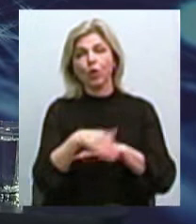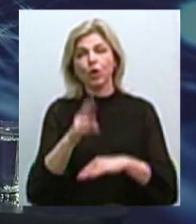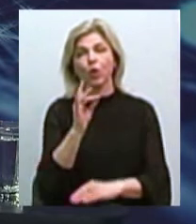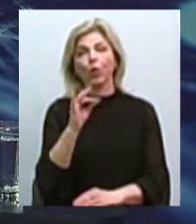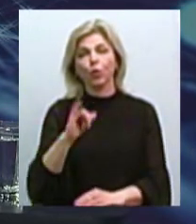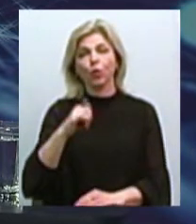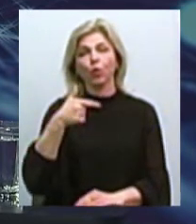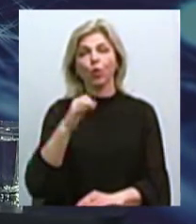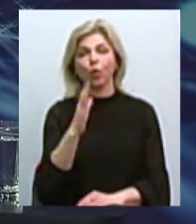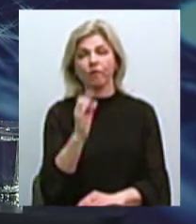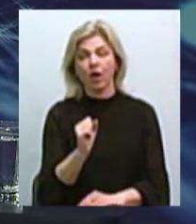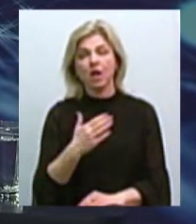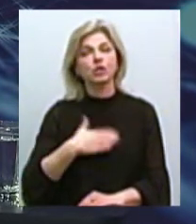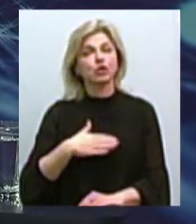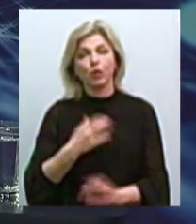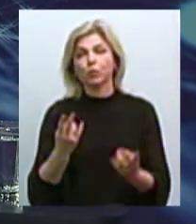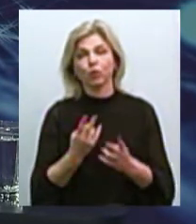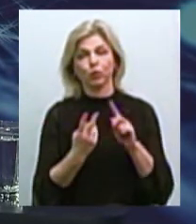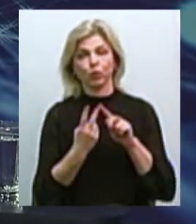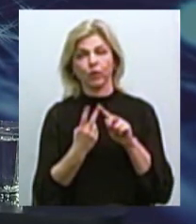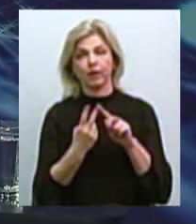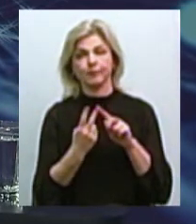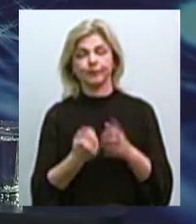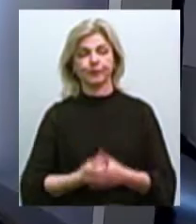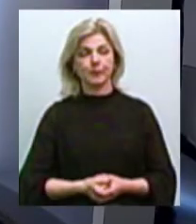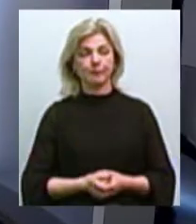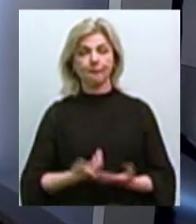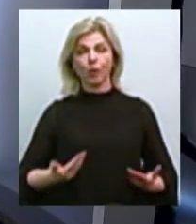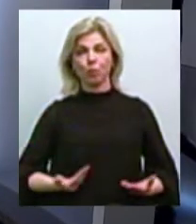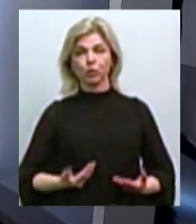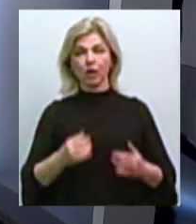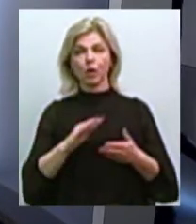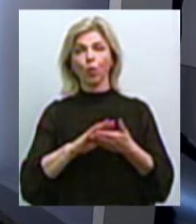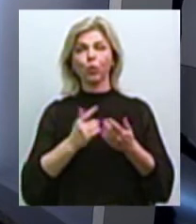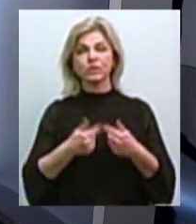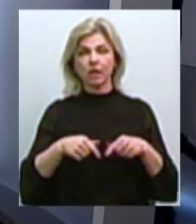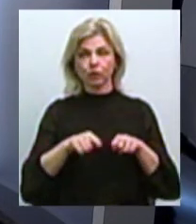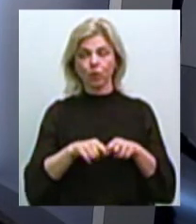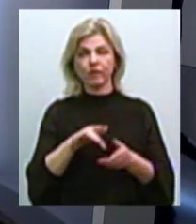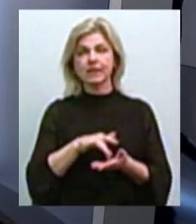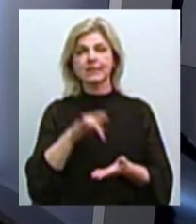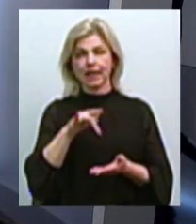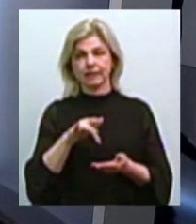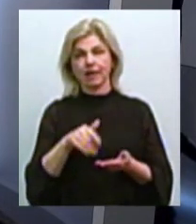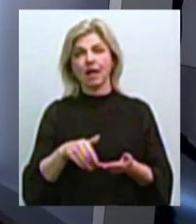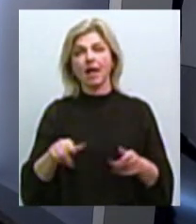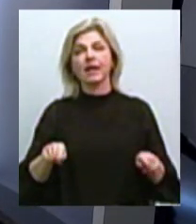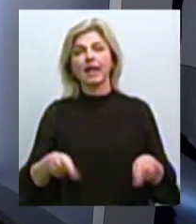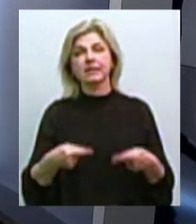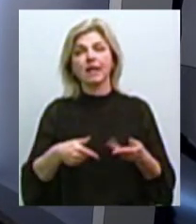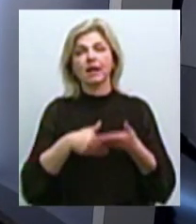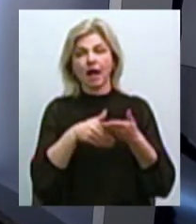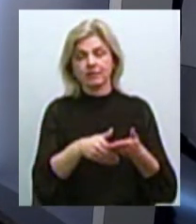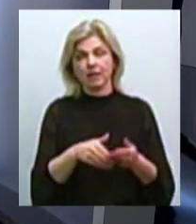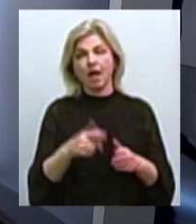Чому необхідний другий? Комунальна установа – центр реінтеграції бездомних осіб. У нас існує